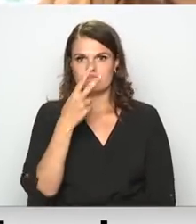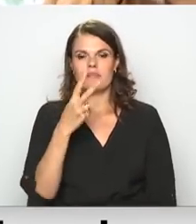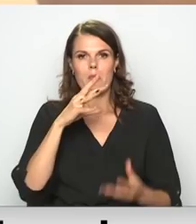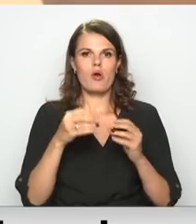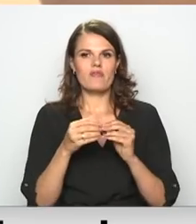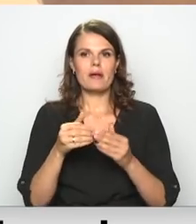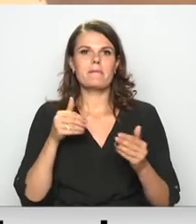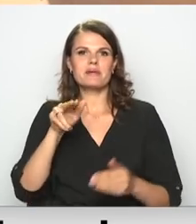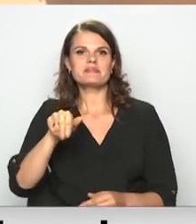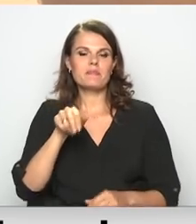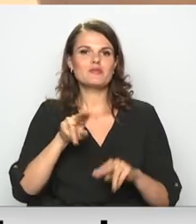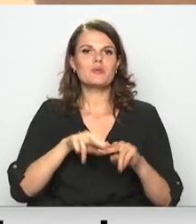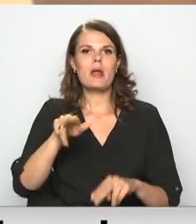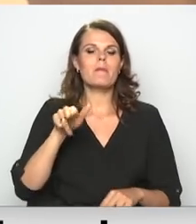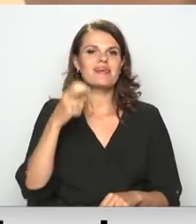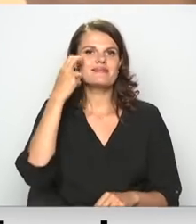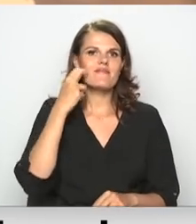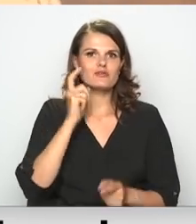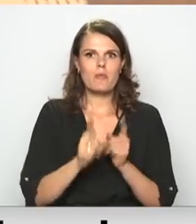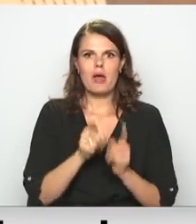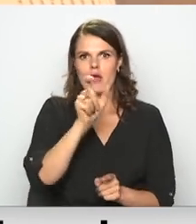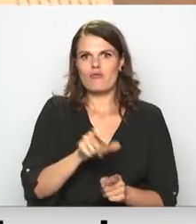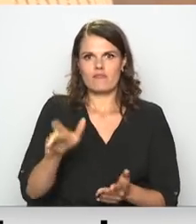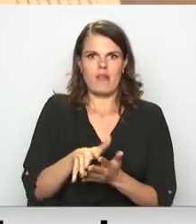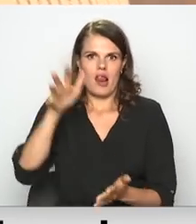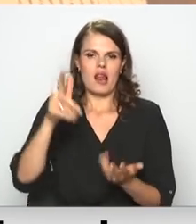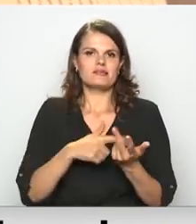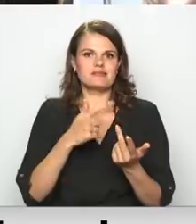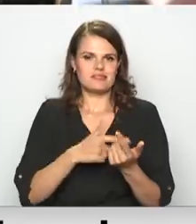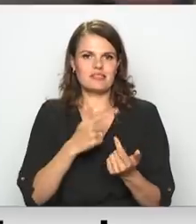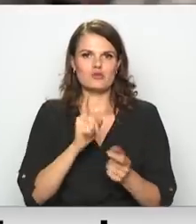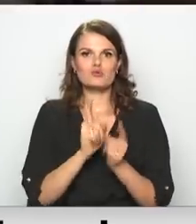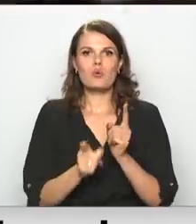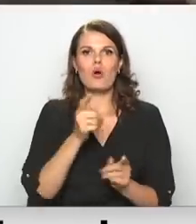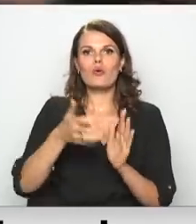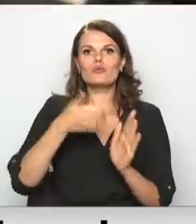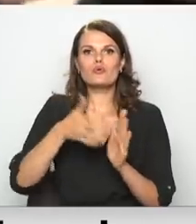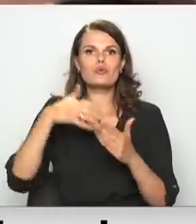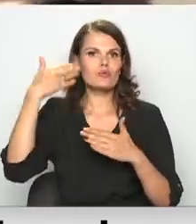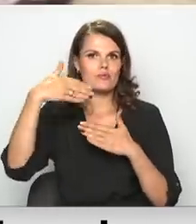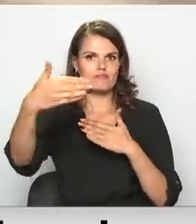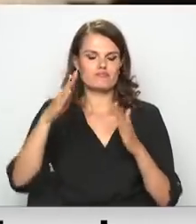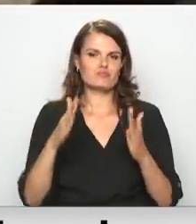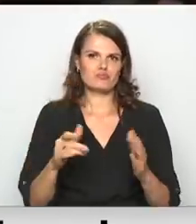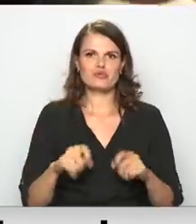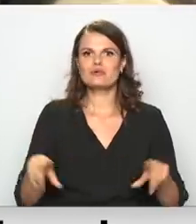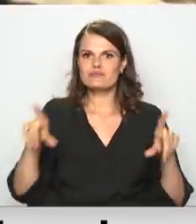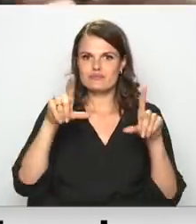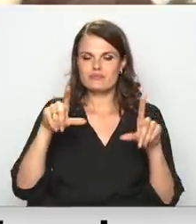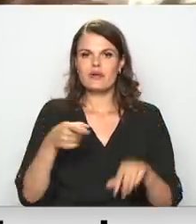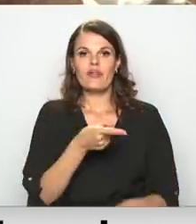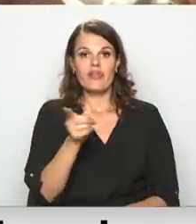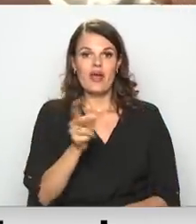arī pirmspensijas un pensijas vecuma pedagogu lielo skaitu, skolotāju trūkums tuvākajos gados ar vienu pieaugs. Tie, kuri